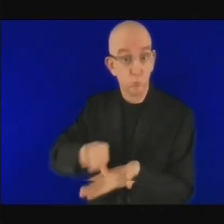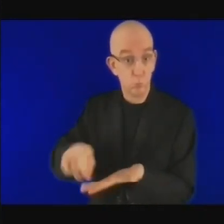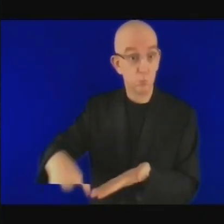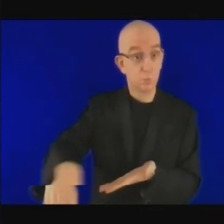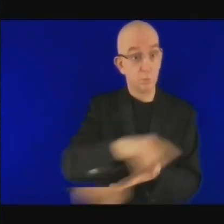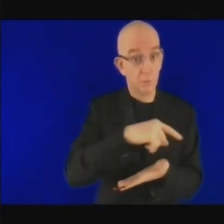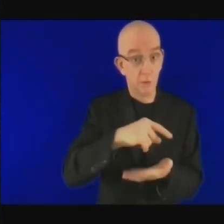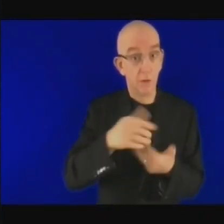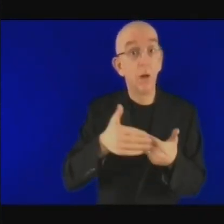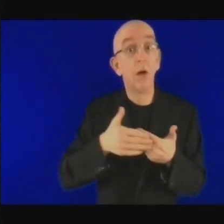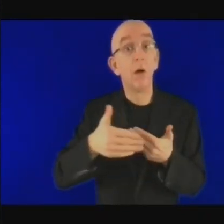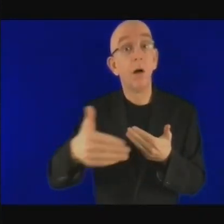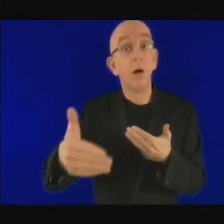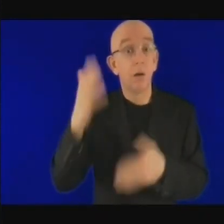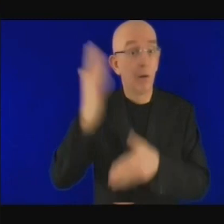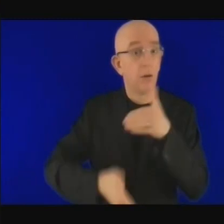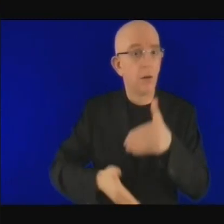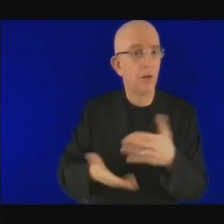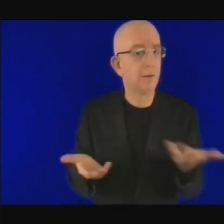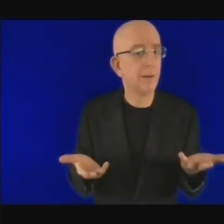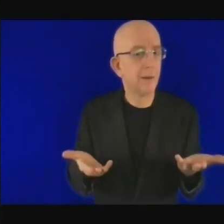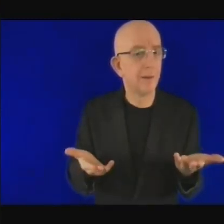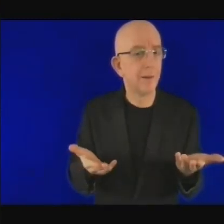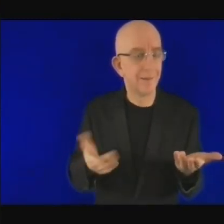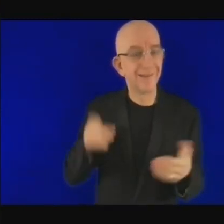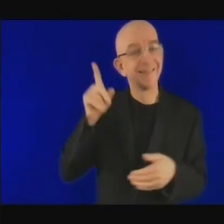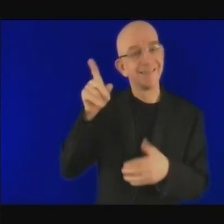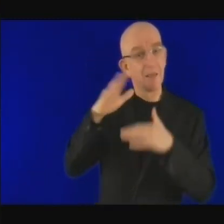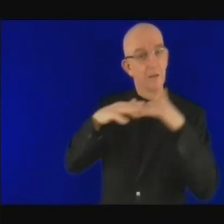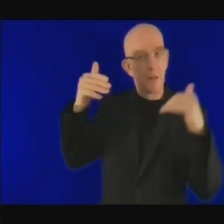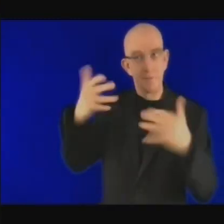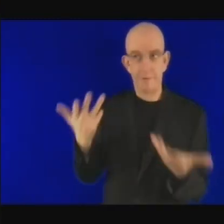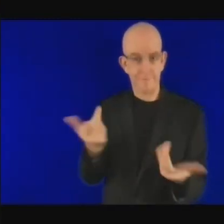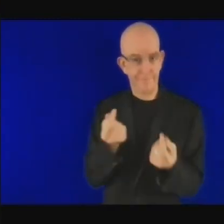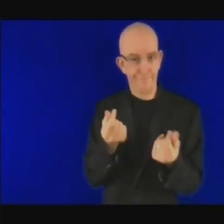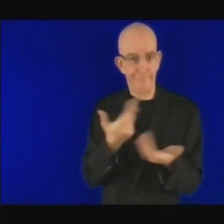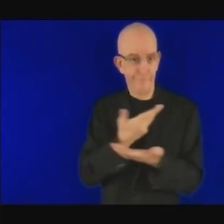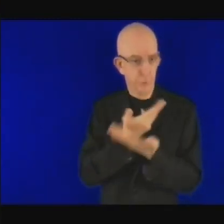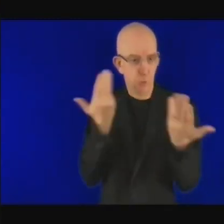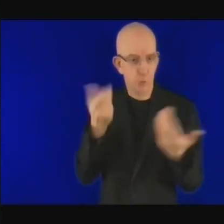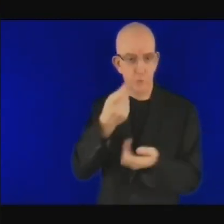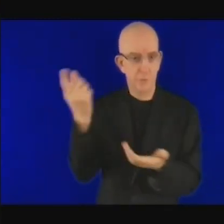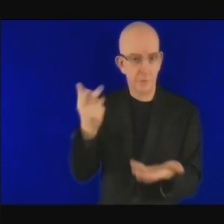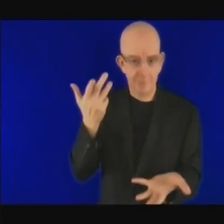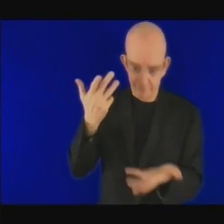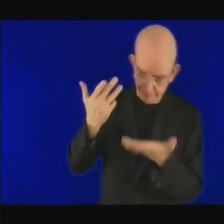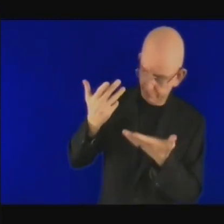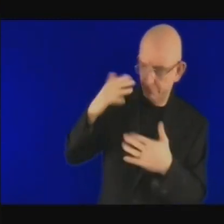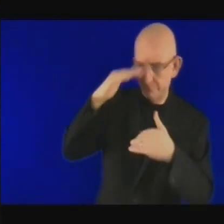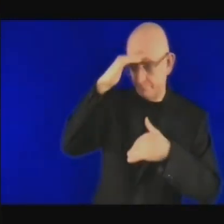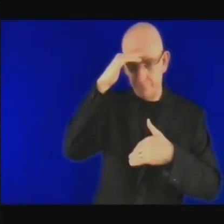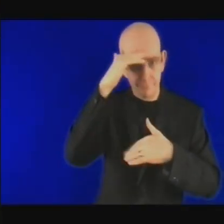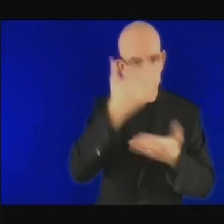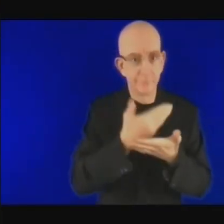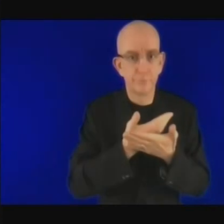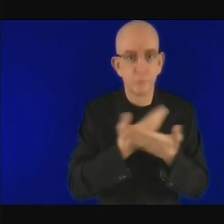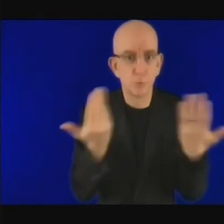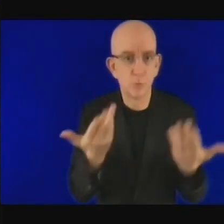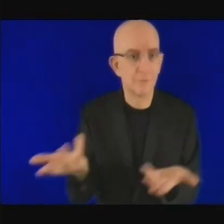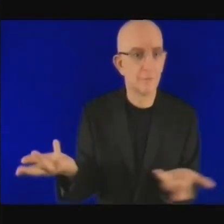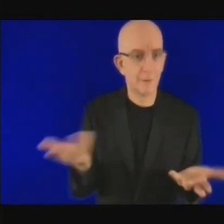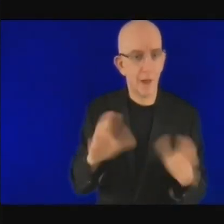Souvent, les États sont lourdement endettés. Alors, comment les gouvernements peuvent-ils continuer à subventionner le secteur énergétique lorsque